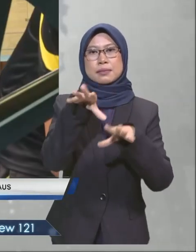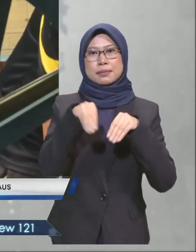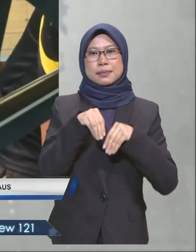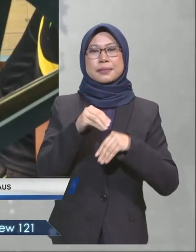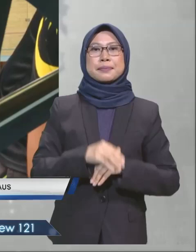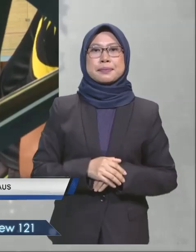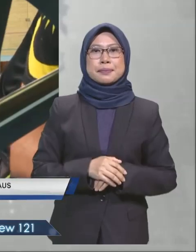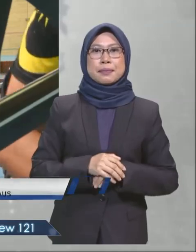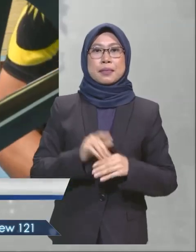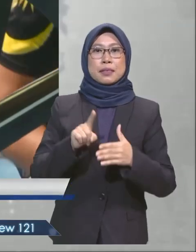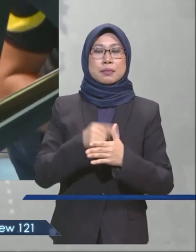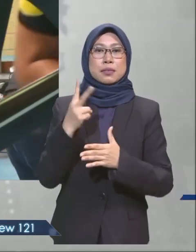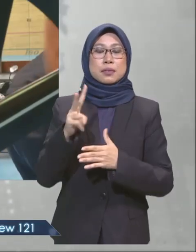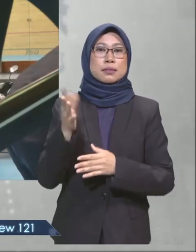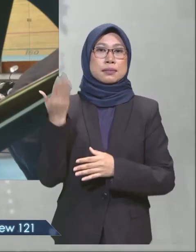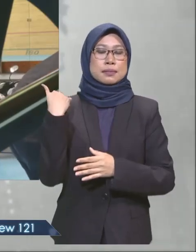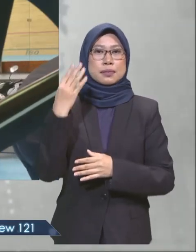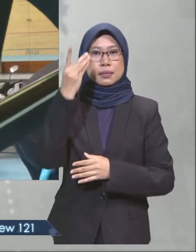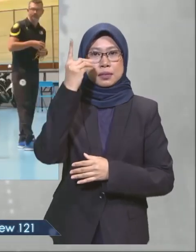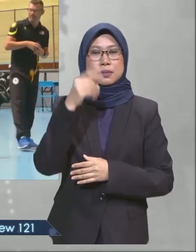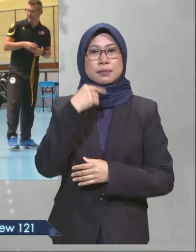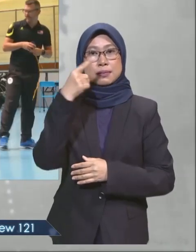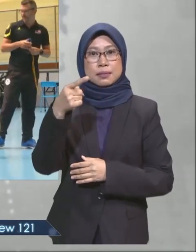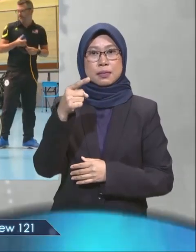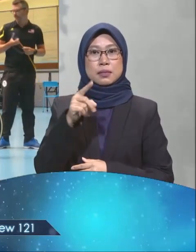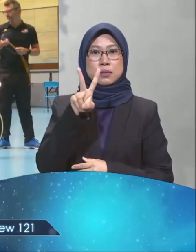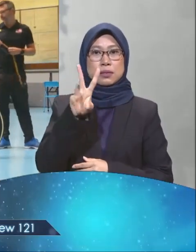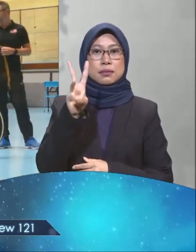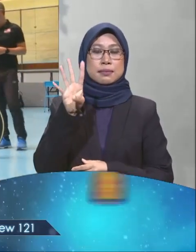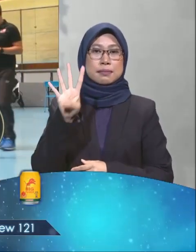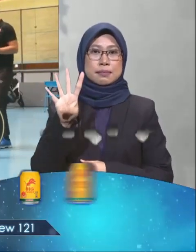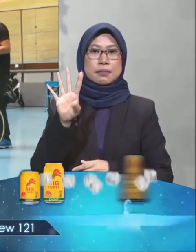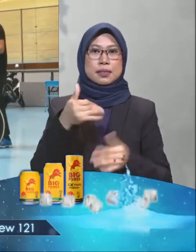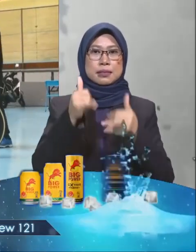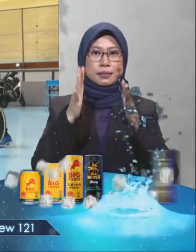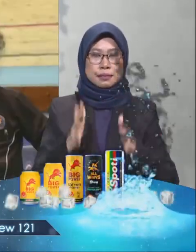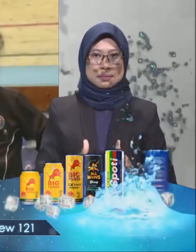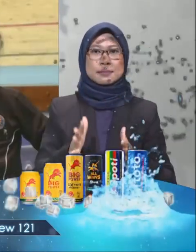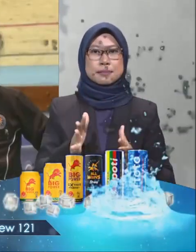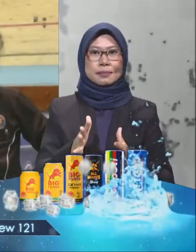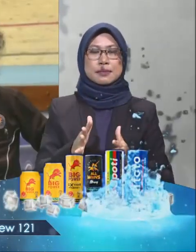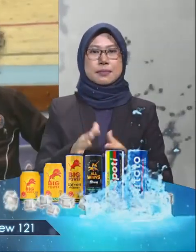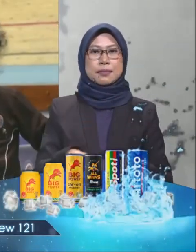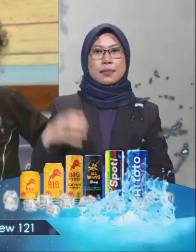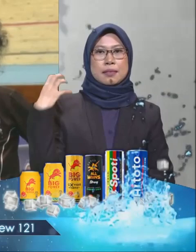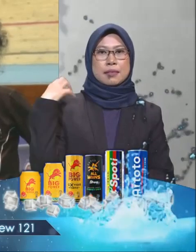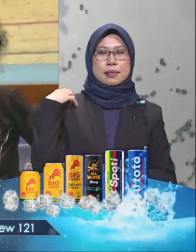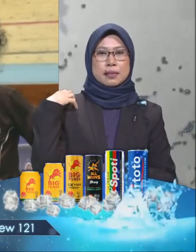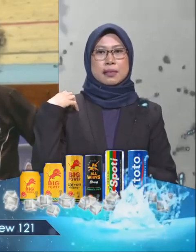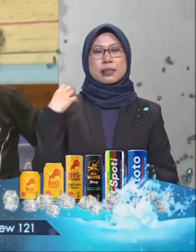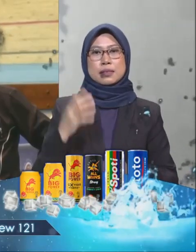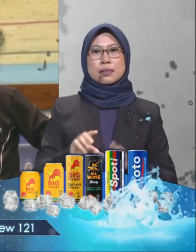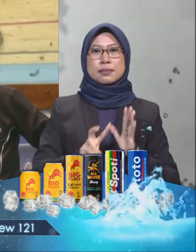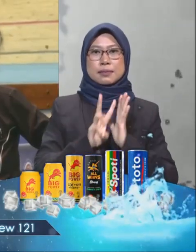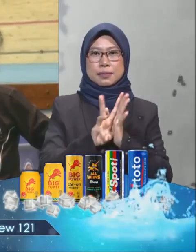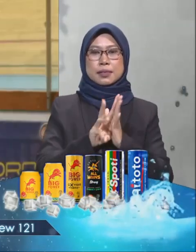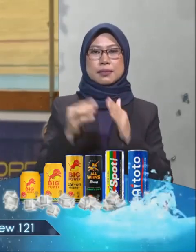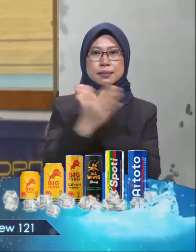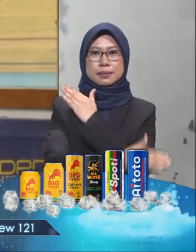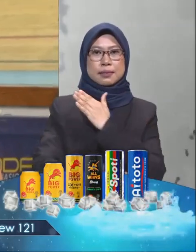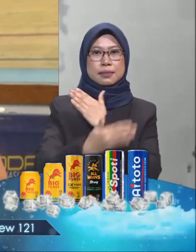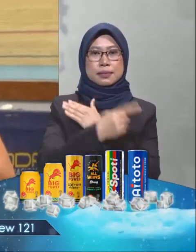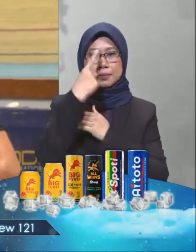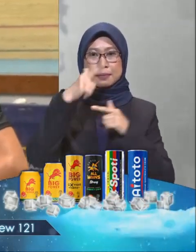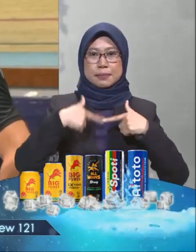Pada Februari lepas, Dato' Sri Rizal mengesahkan 264 atlet dan pegawai yang akan mewakili negara kekejuanan antarabangsa dalam